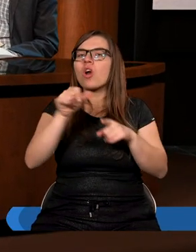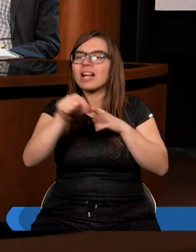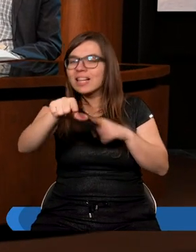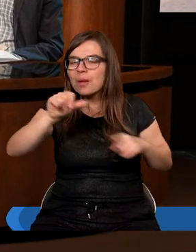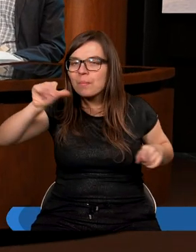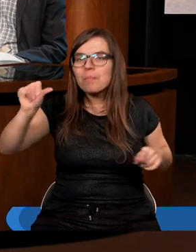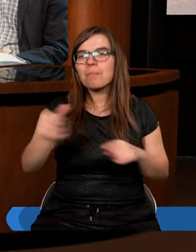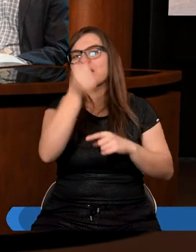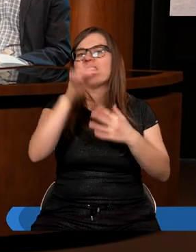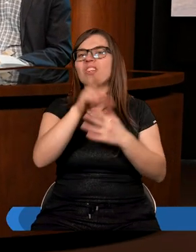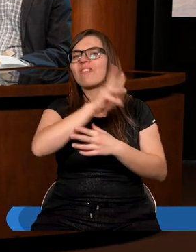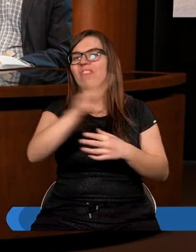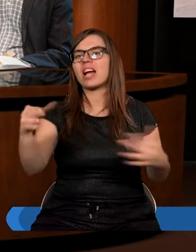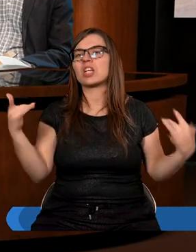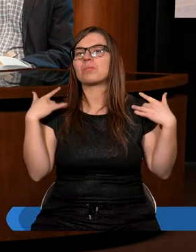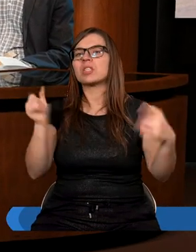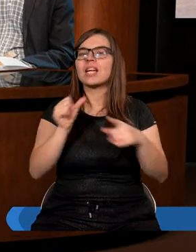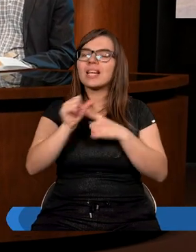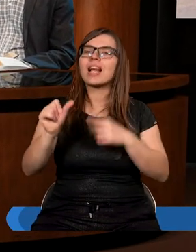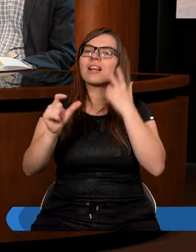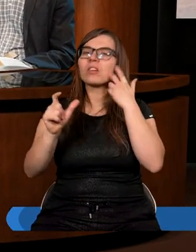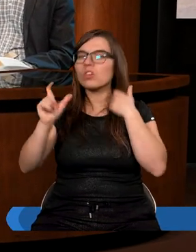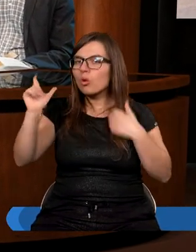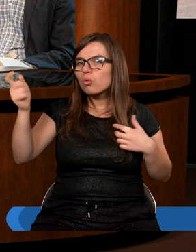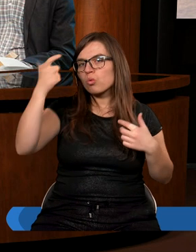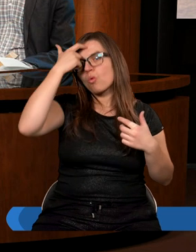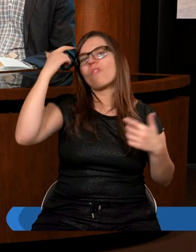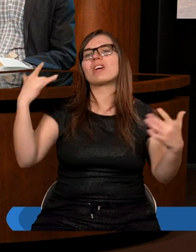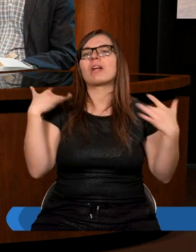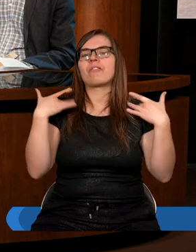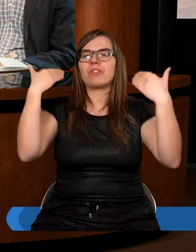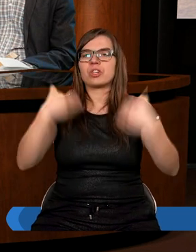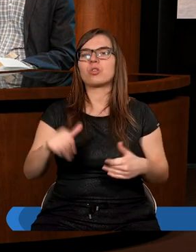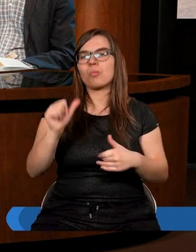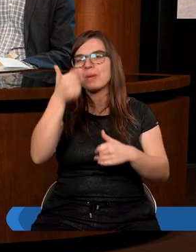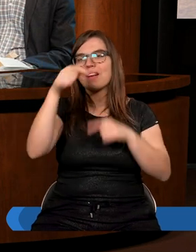pierwszym w waszym życiu, że jest w centrum waszego życia osobiście?